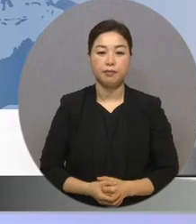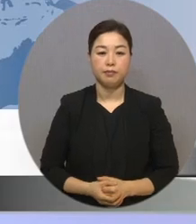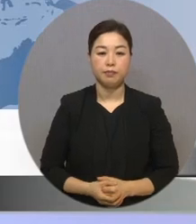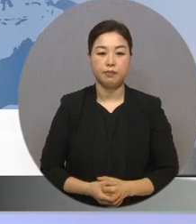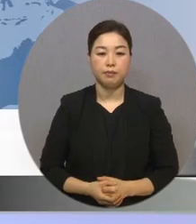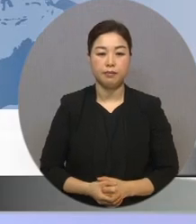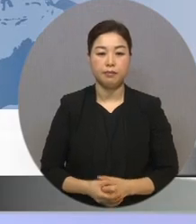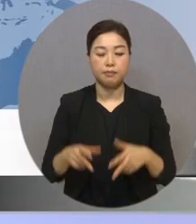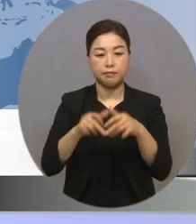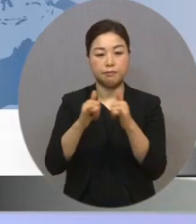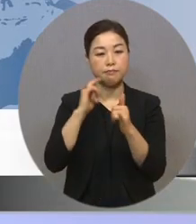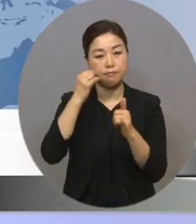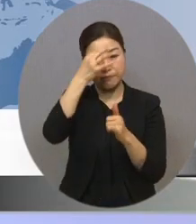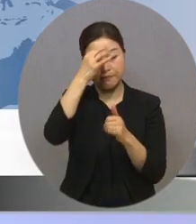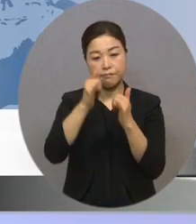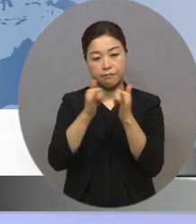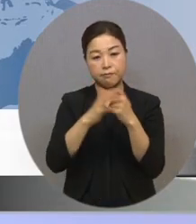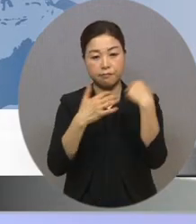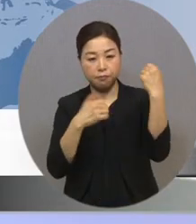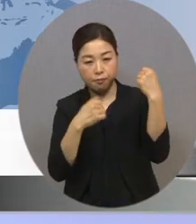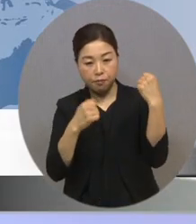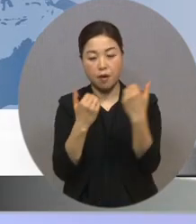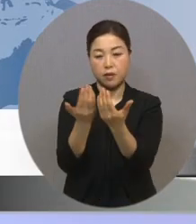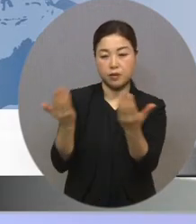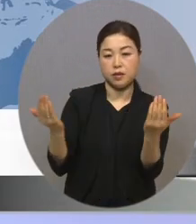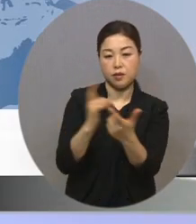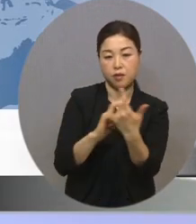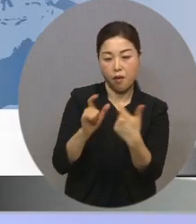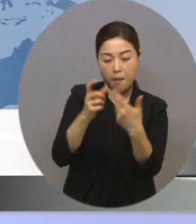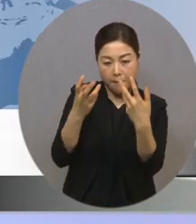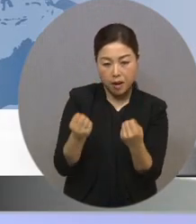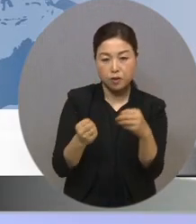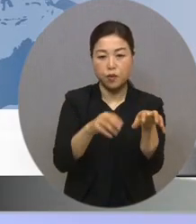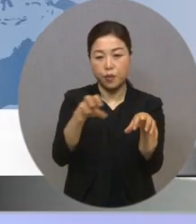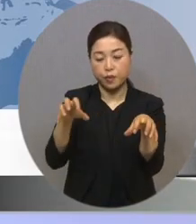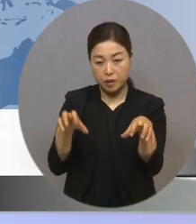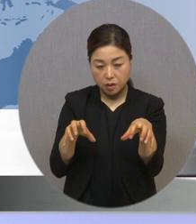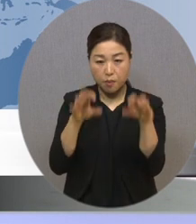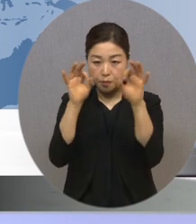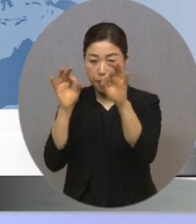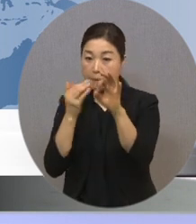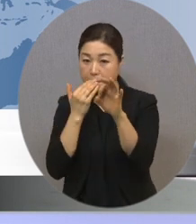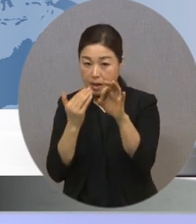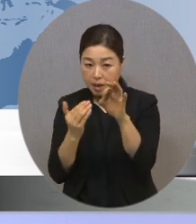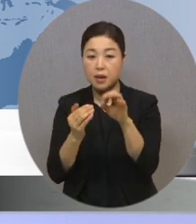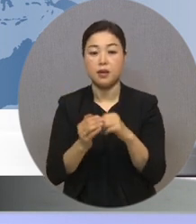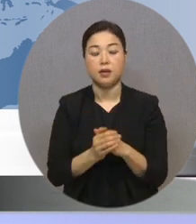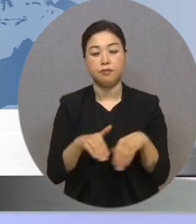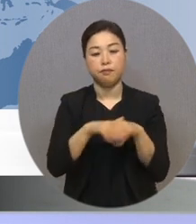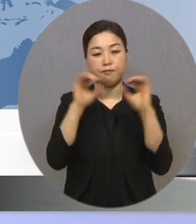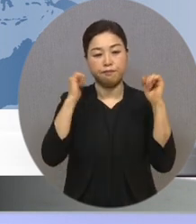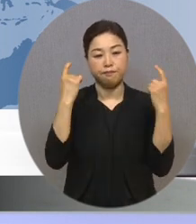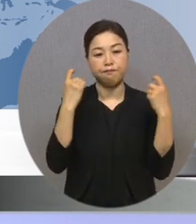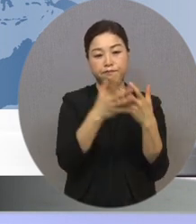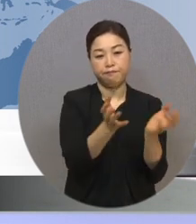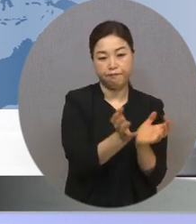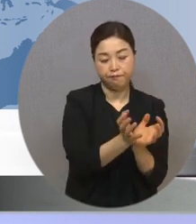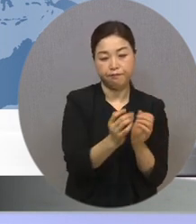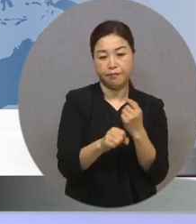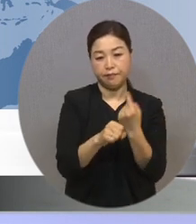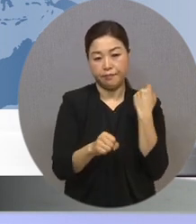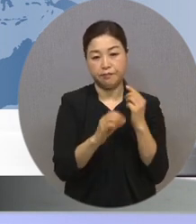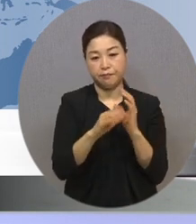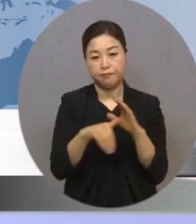장애예술인의 공연과 전시를 보다 널리 많은 곳에서 접할 수 있도록 문화체육관광부가 지난해